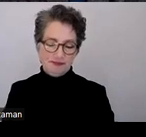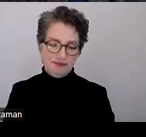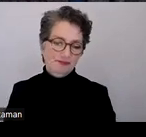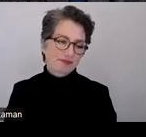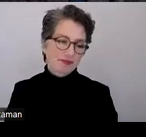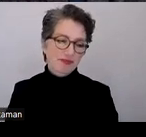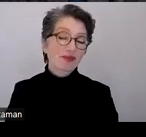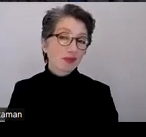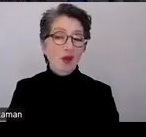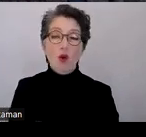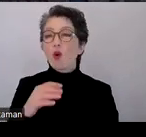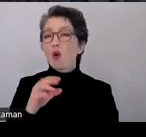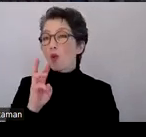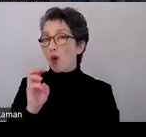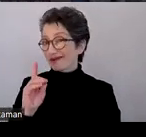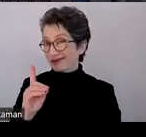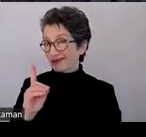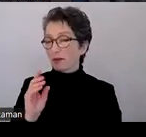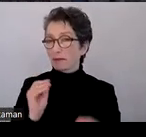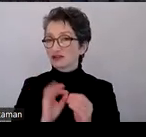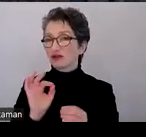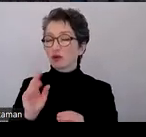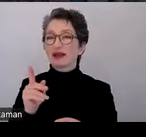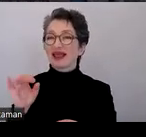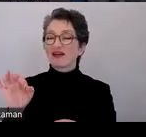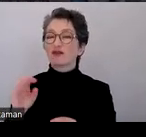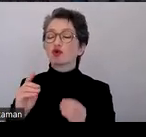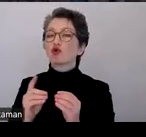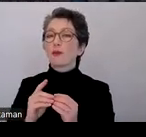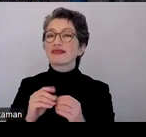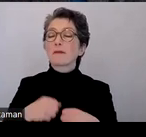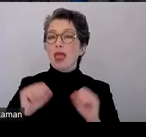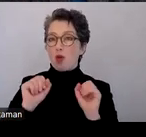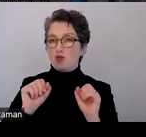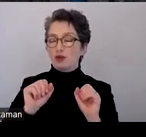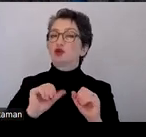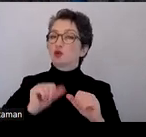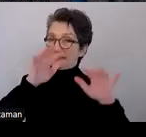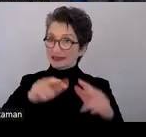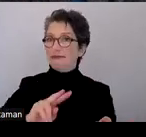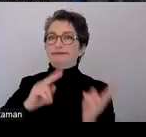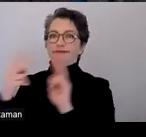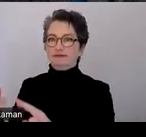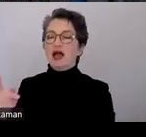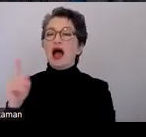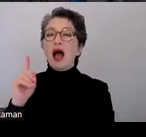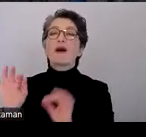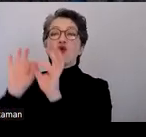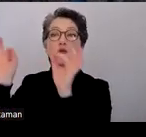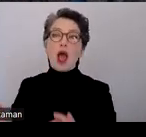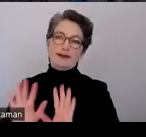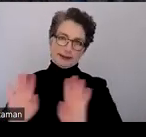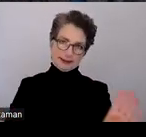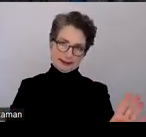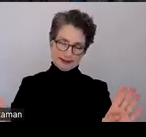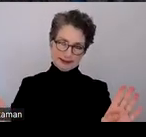Und Word eignet sich natürlich gut, um PDF-Dokumente zu erstellen, aber nicht für PDF-Formulare, sage ich gleich dazu. Da sollte man dann